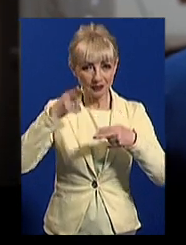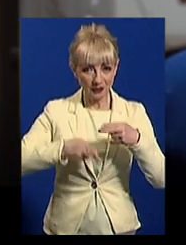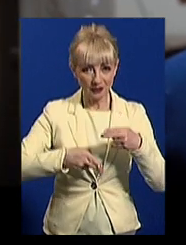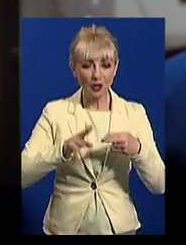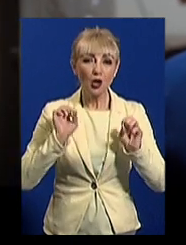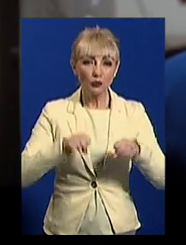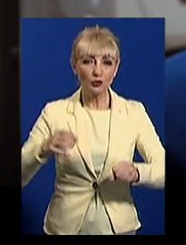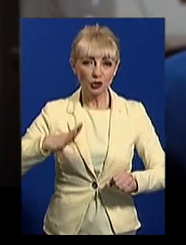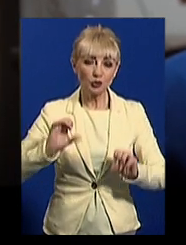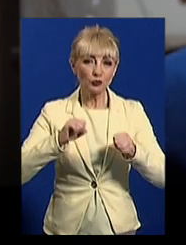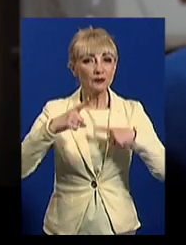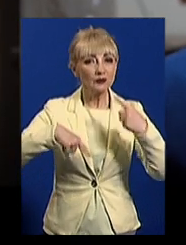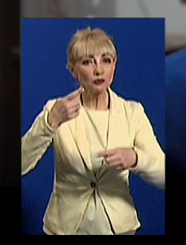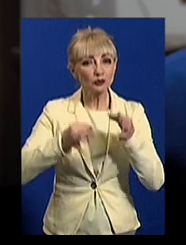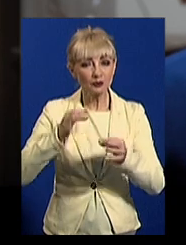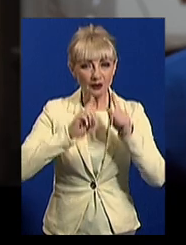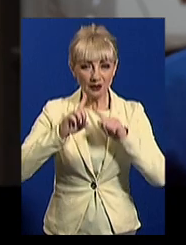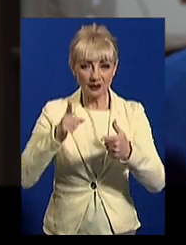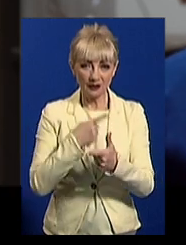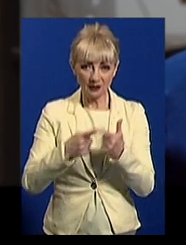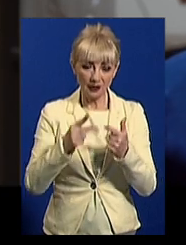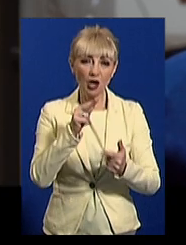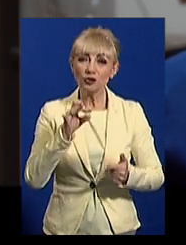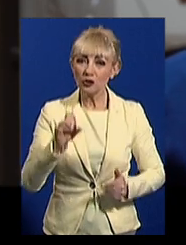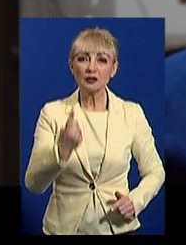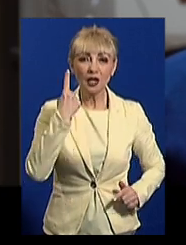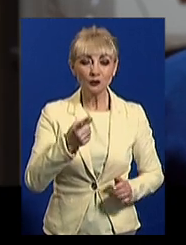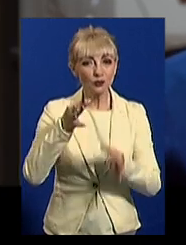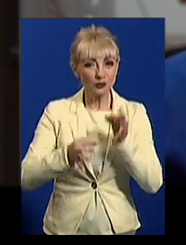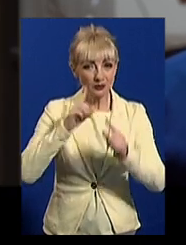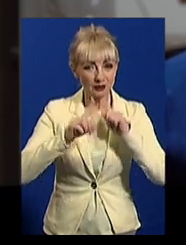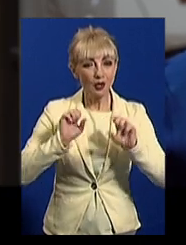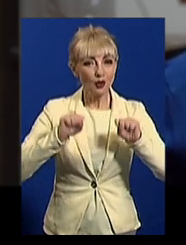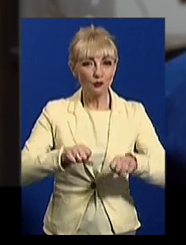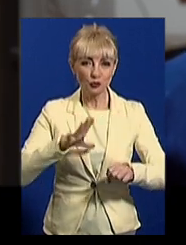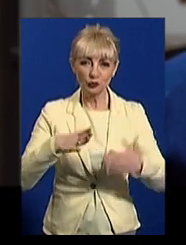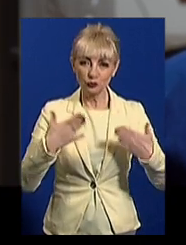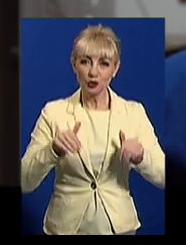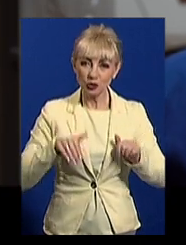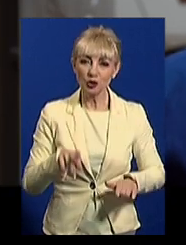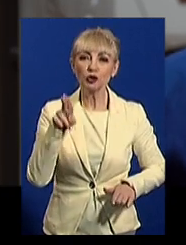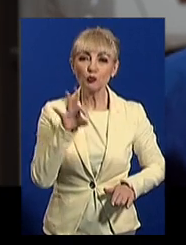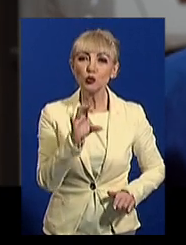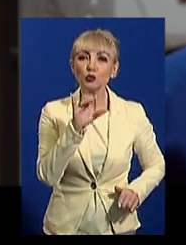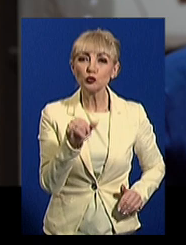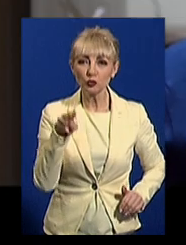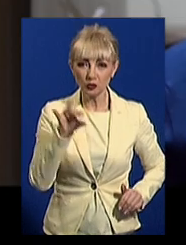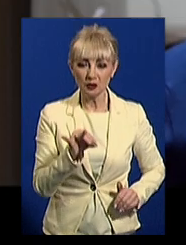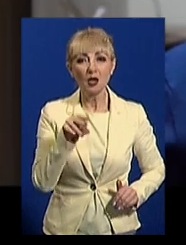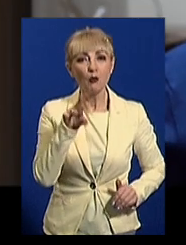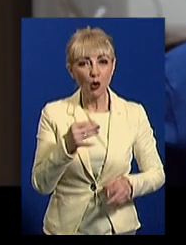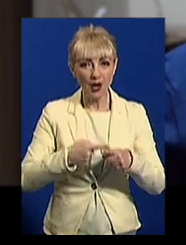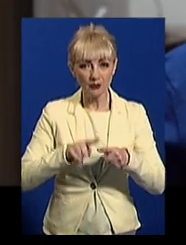що або в наступному судовому засіданні, або через одне судове засідання вже може бути винесено рішення по суті позивних вимог в цій справі.